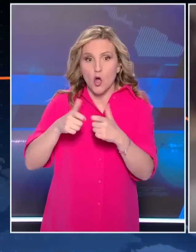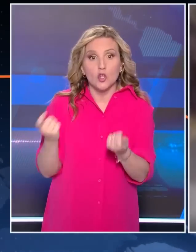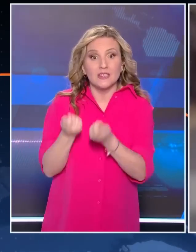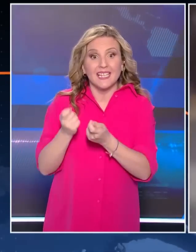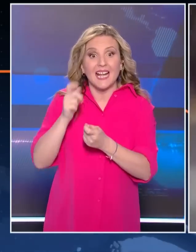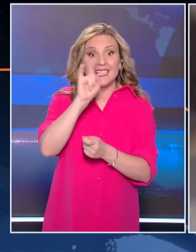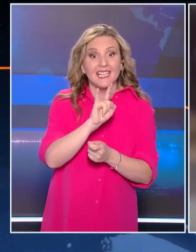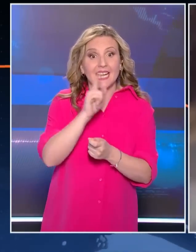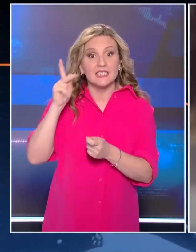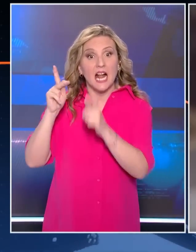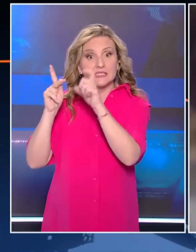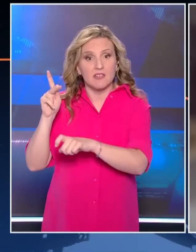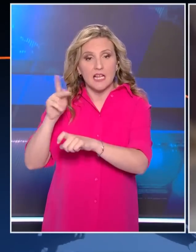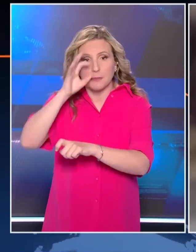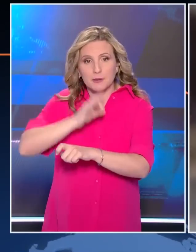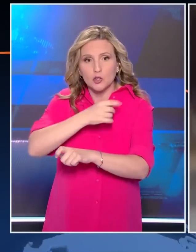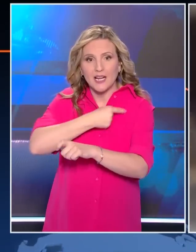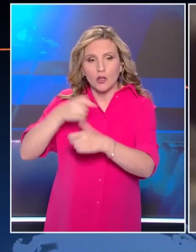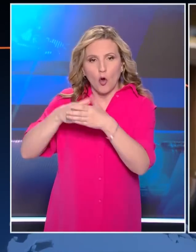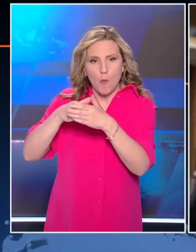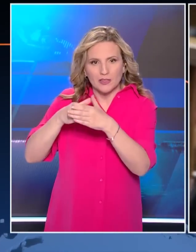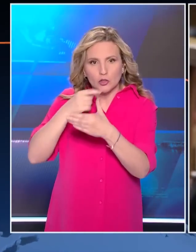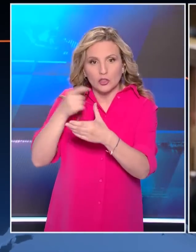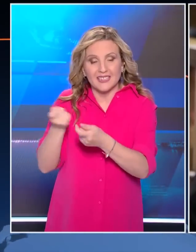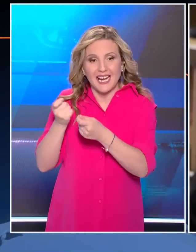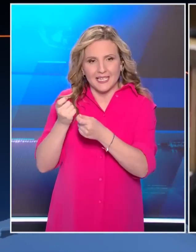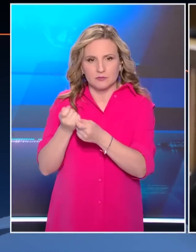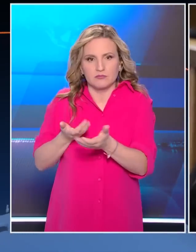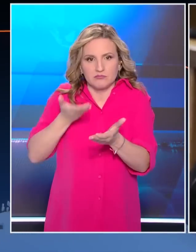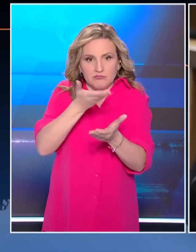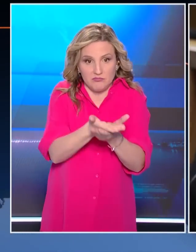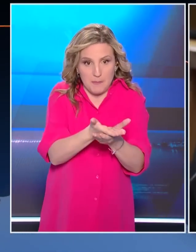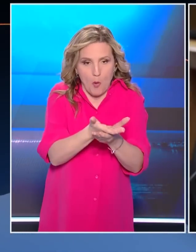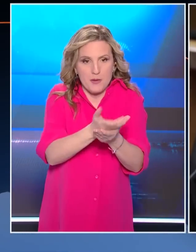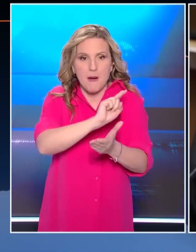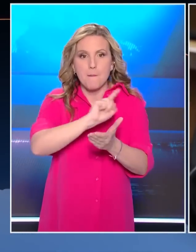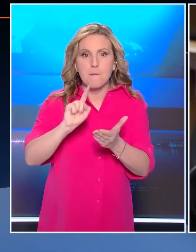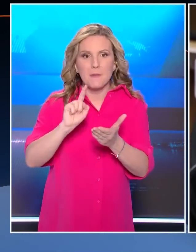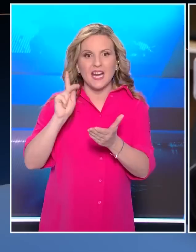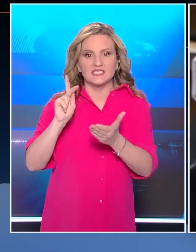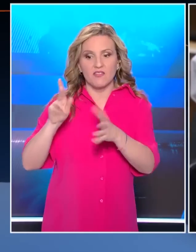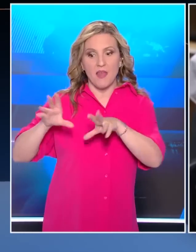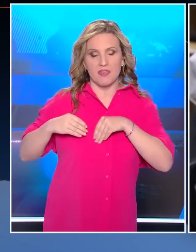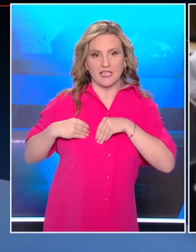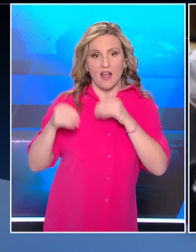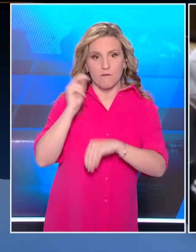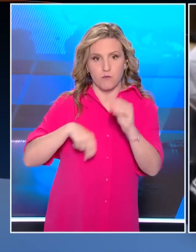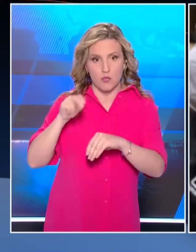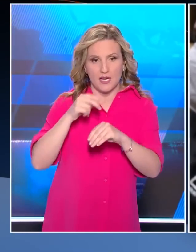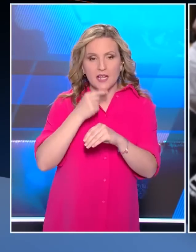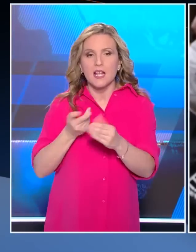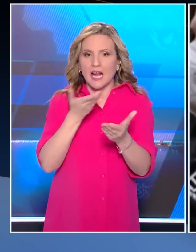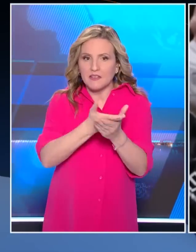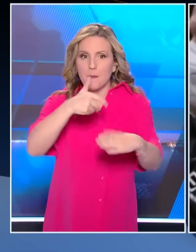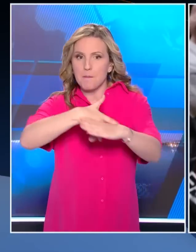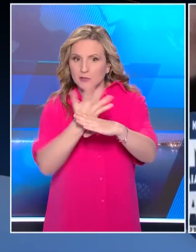δράση του Ηλία Κασιδιάρη ως πραγματικού αρχηγού του κόμματος. Υπόμνημα κατά της ανακήρυξης του κόμματος του Κασιδιάρη έχει κατατευθεί στον Άριο Πάγο και